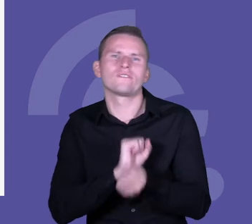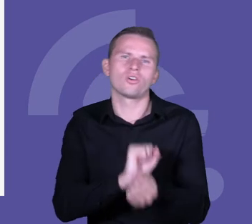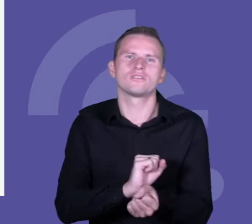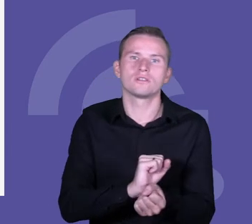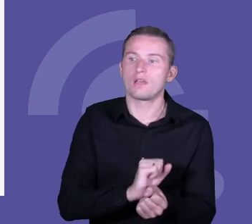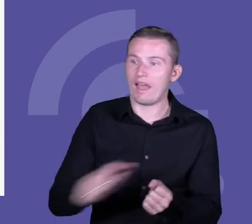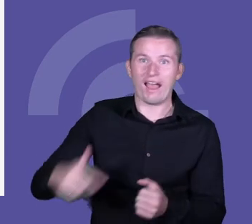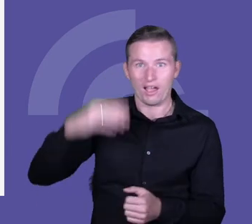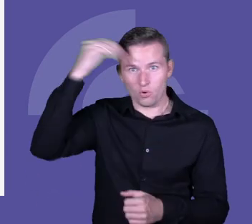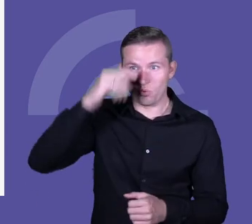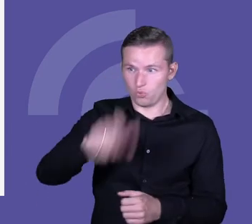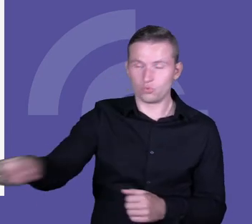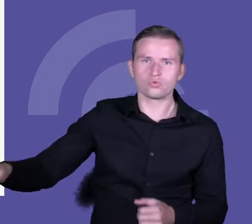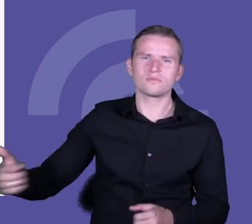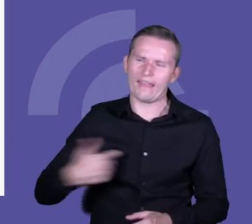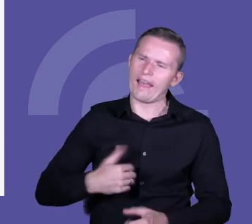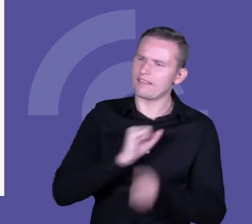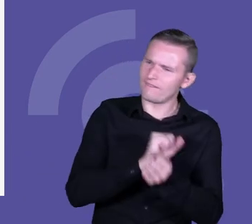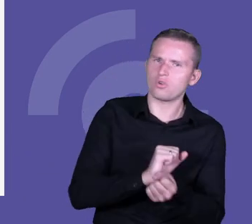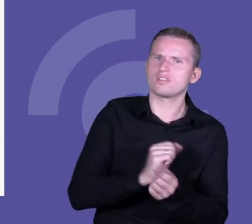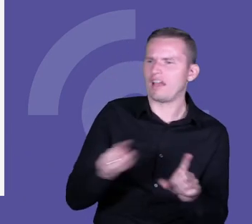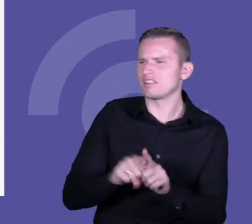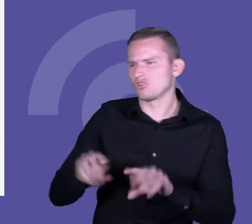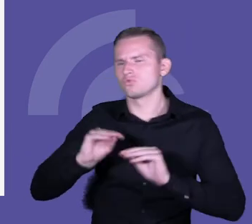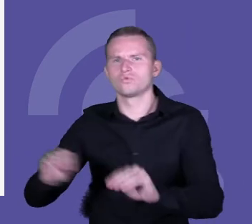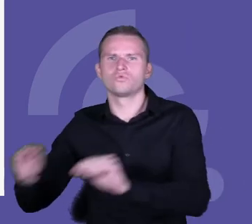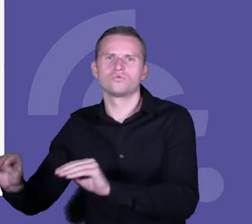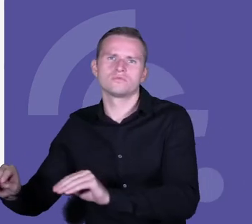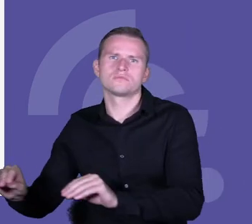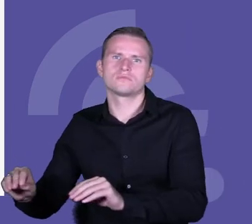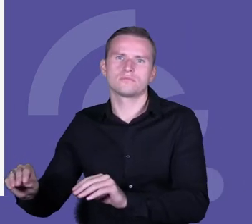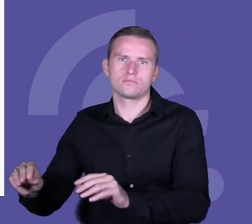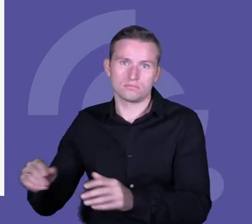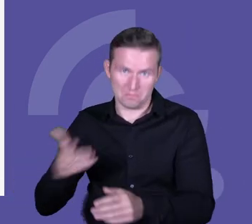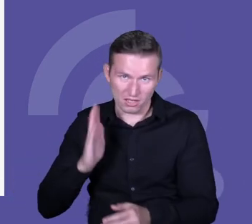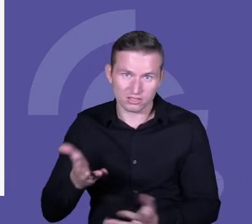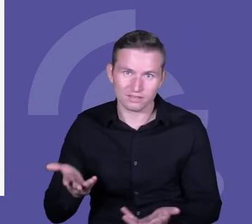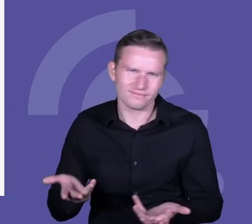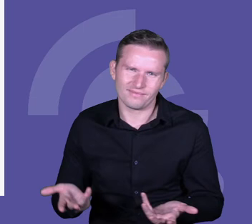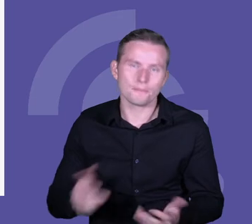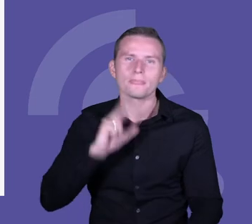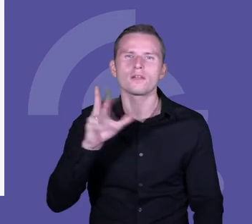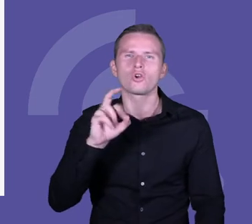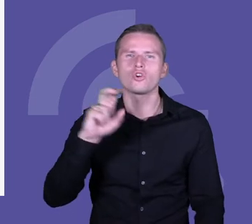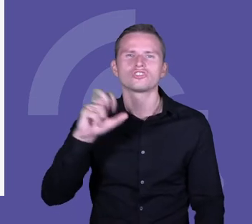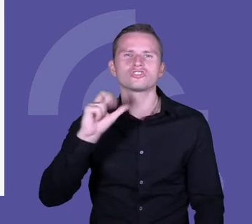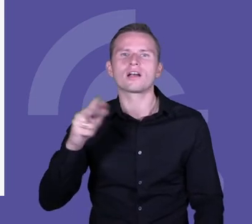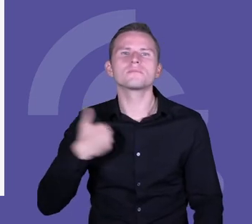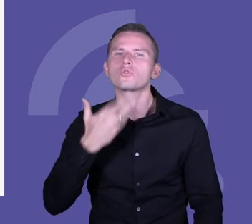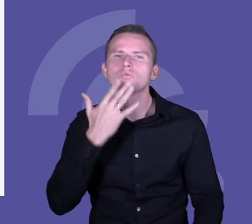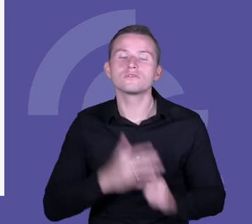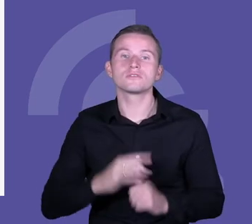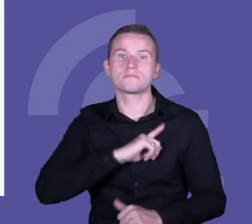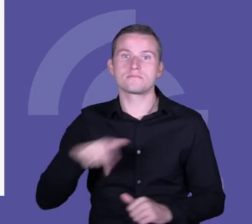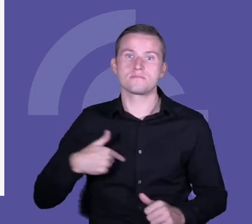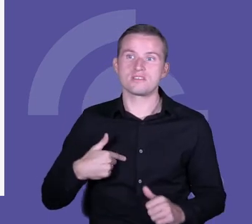Powiedzieć do tego ucznia. Zrobi tak? No nie wiem. Według mnie nie zrobi. Korczak już powiedział, nie możemy zmienić naszego życia dorosłych, bo jesteśmy